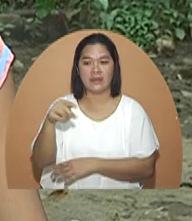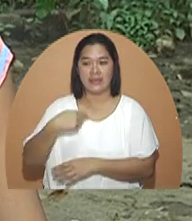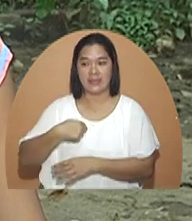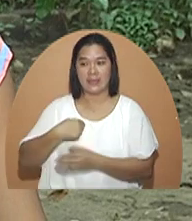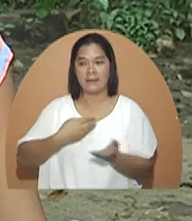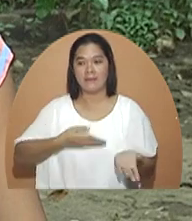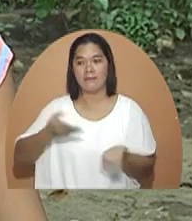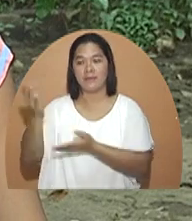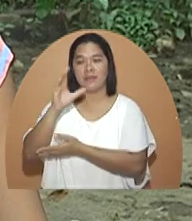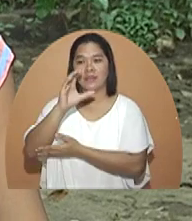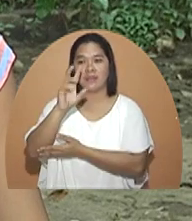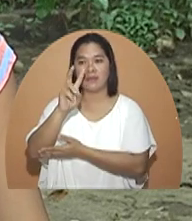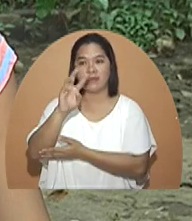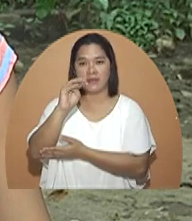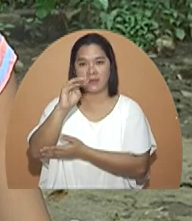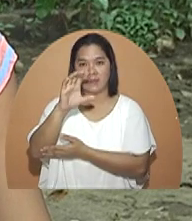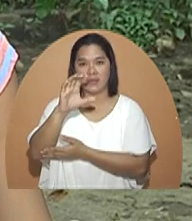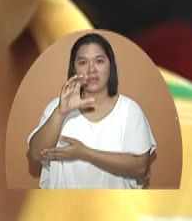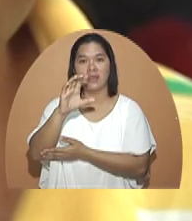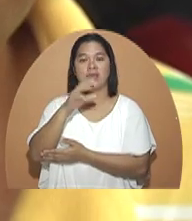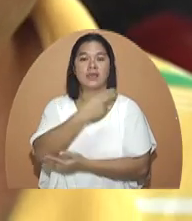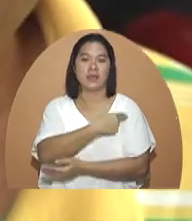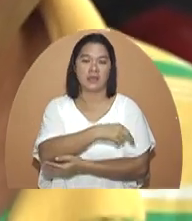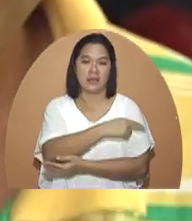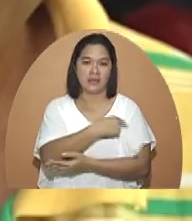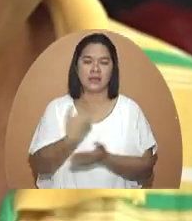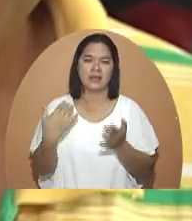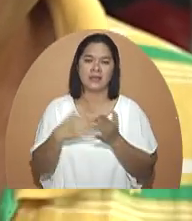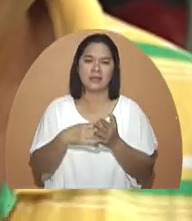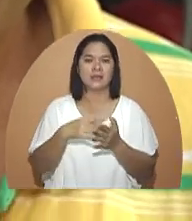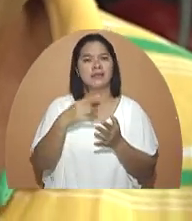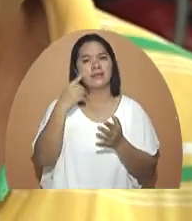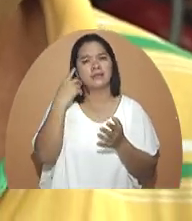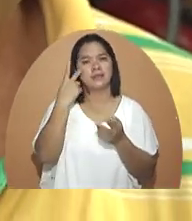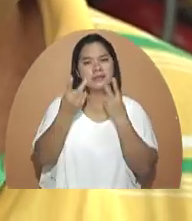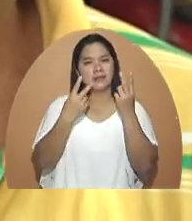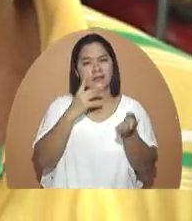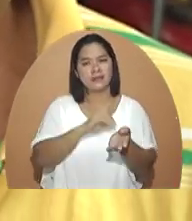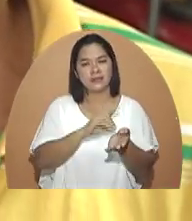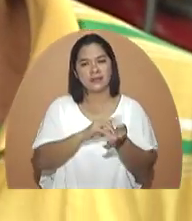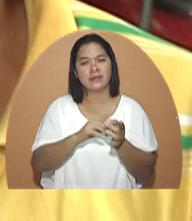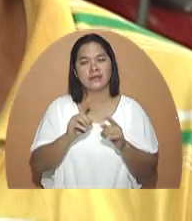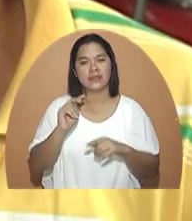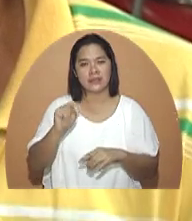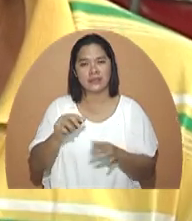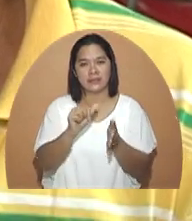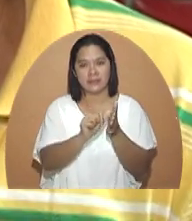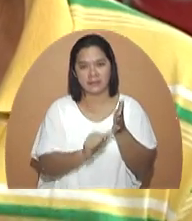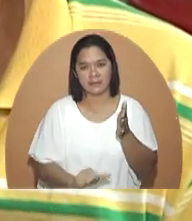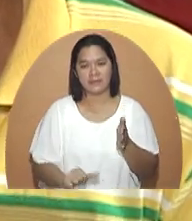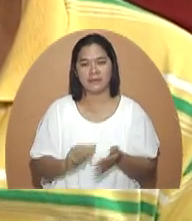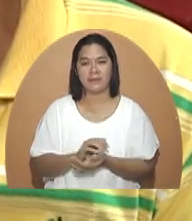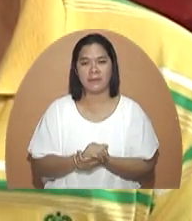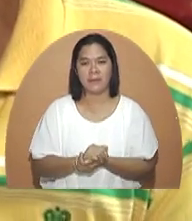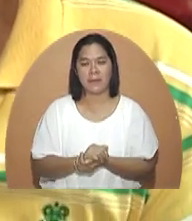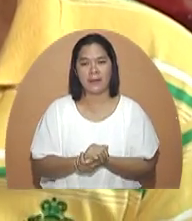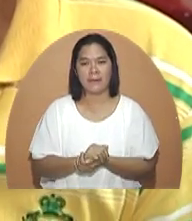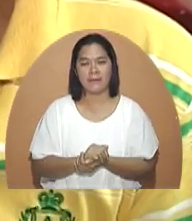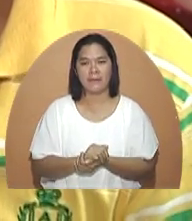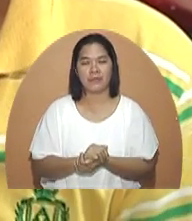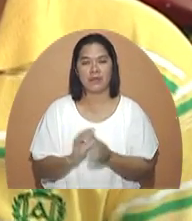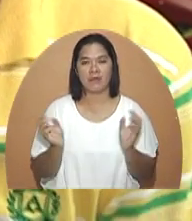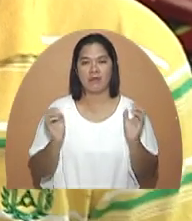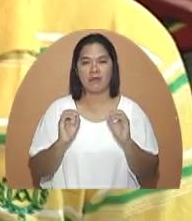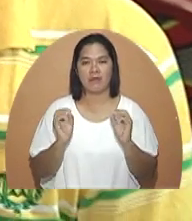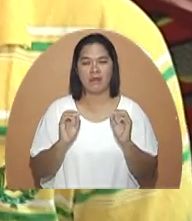dinala ako ng asawa ko sa CVMC, ma'am. Pina-check up ulit ako. Eh kaya yung sabi po talagang operasyon ang kailangan, ma'am.